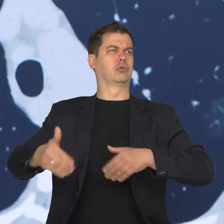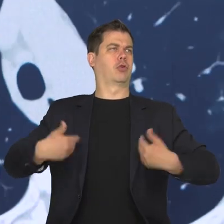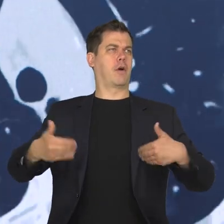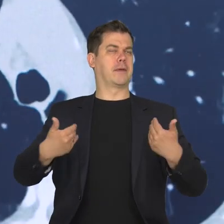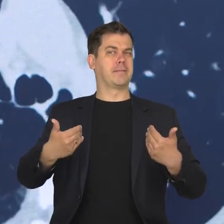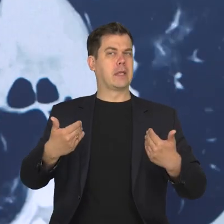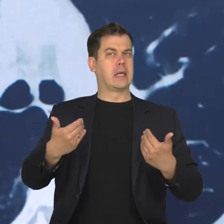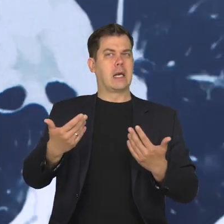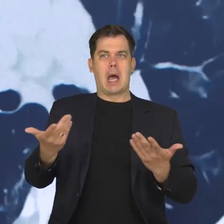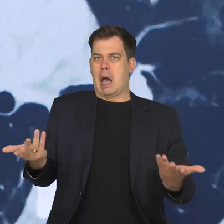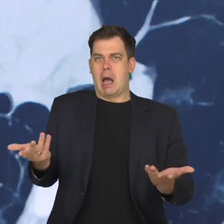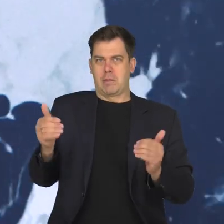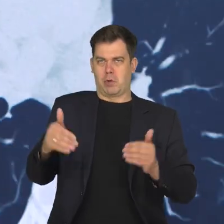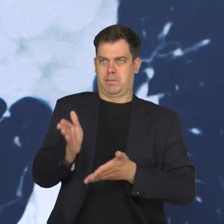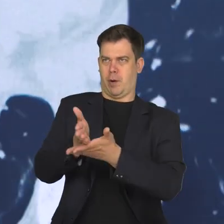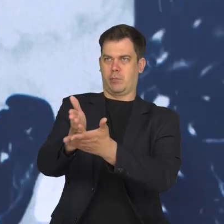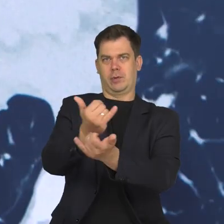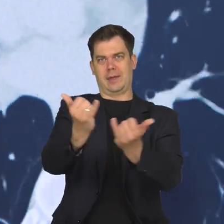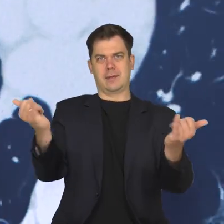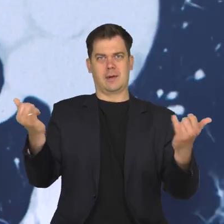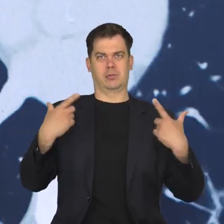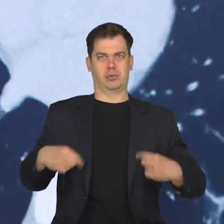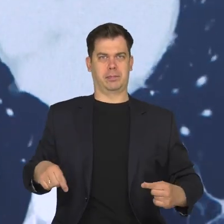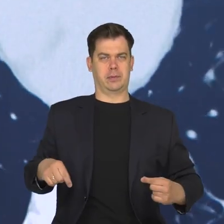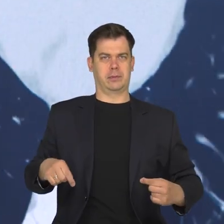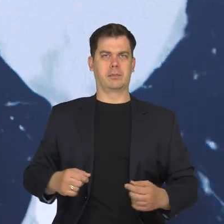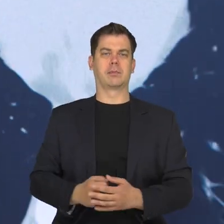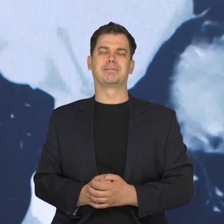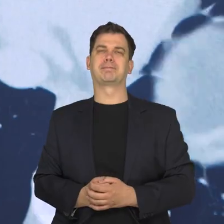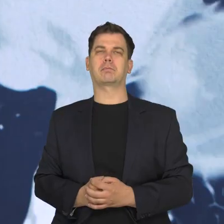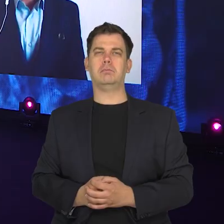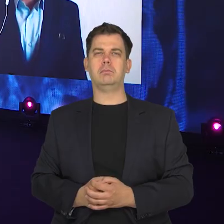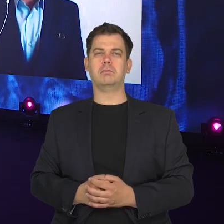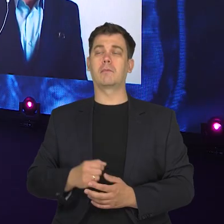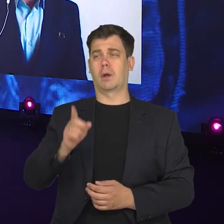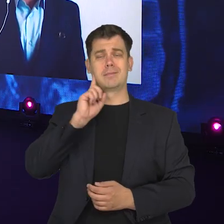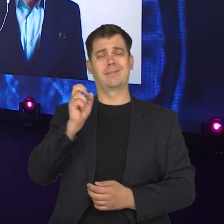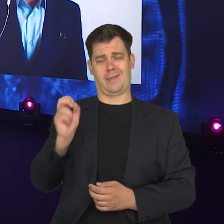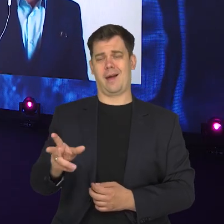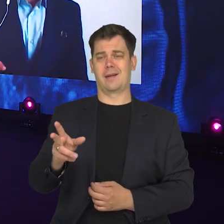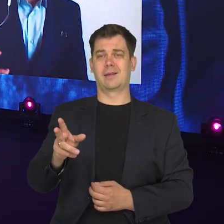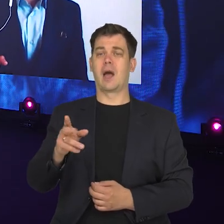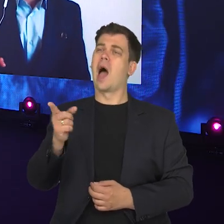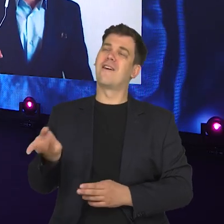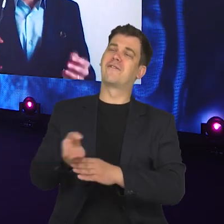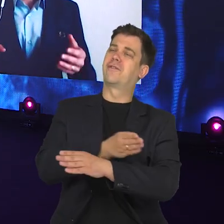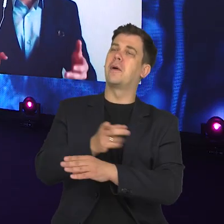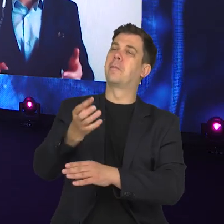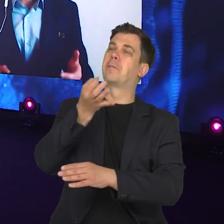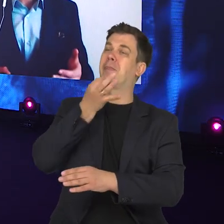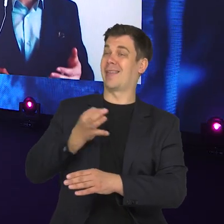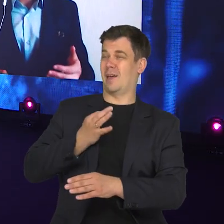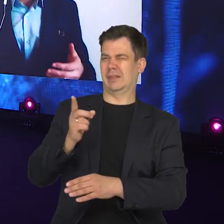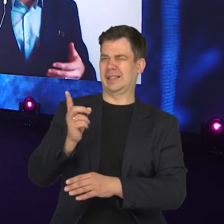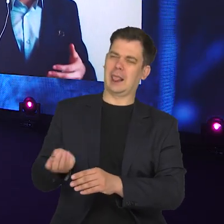wyzdrowiałem. Czy w jakiś sposób mogę teraz pomóc innym w naszym społeczeństwie? Oczywiście. Wracając jeszcze do twojego